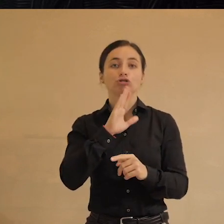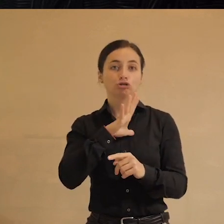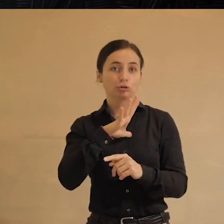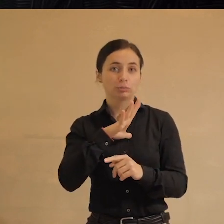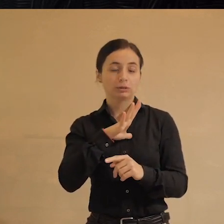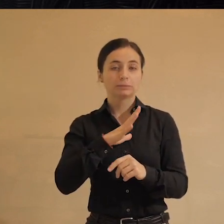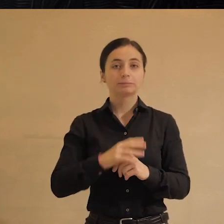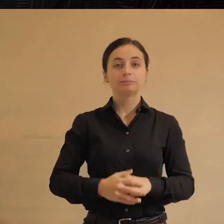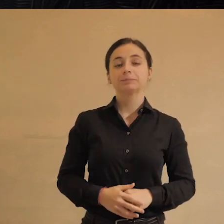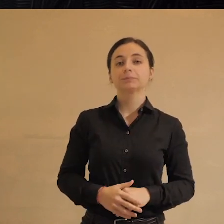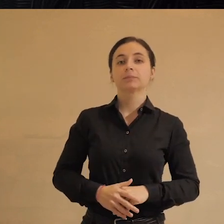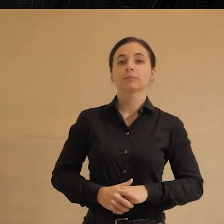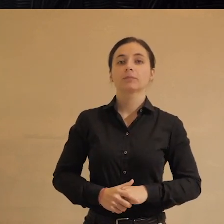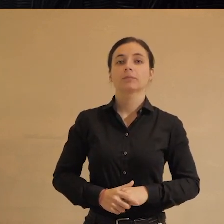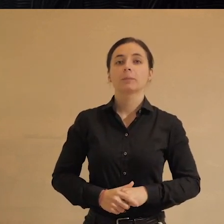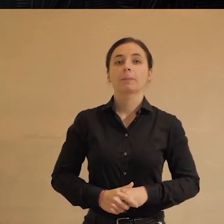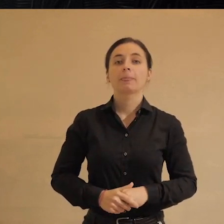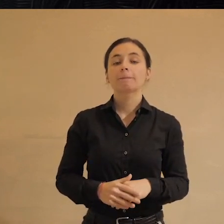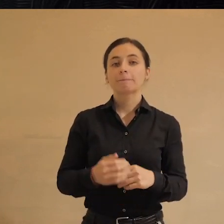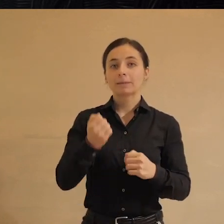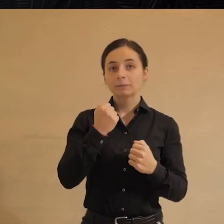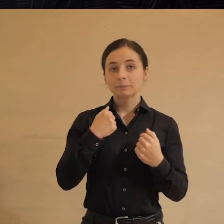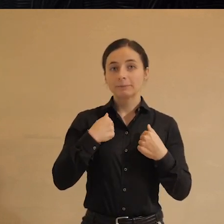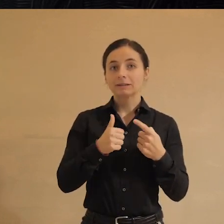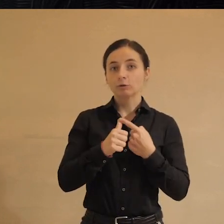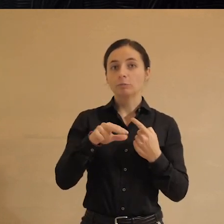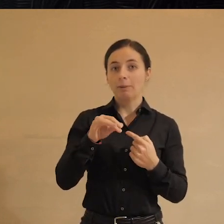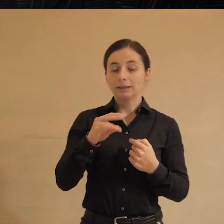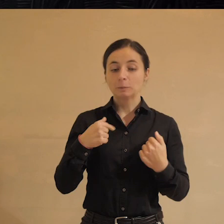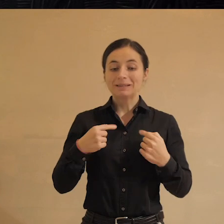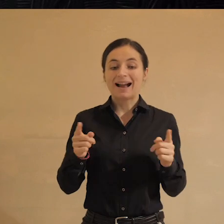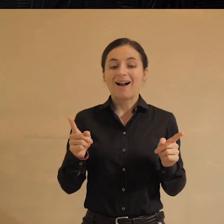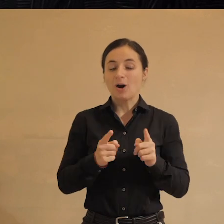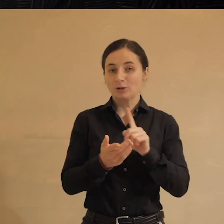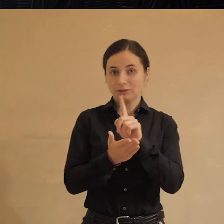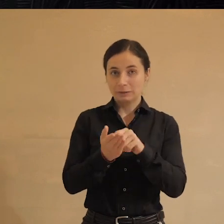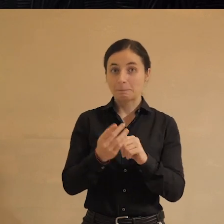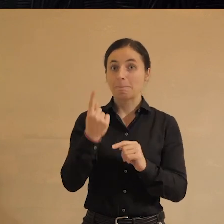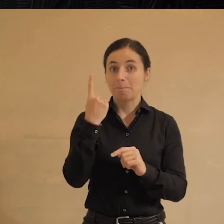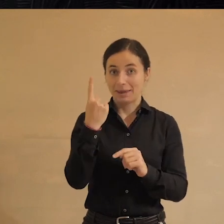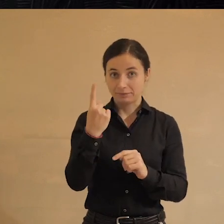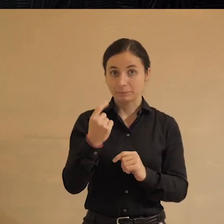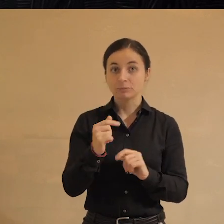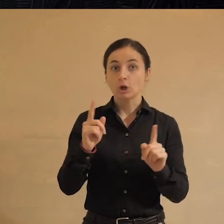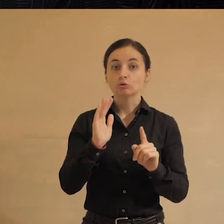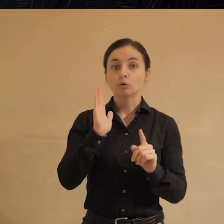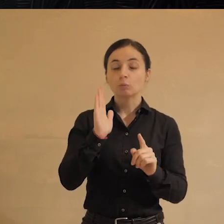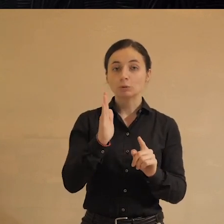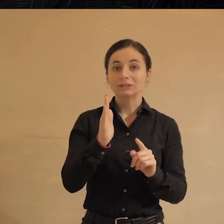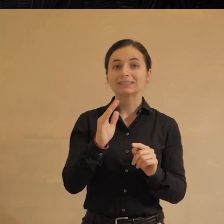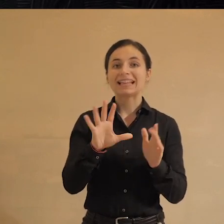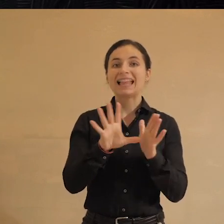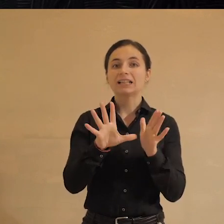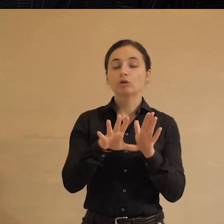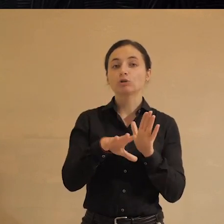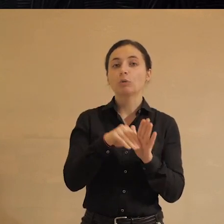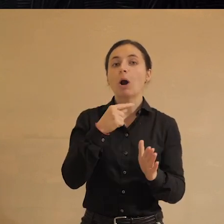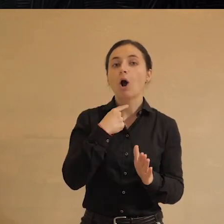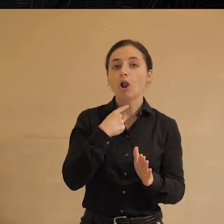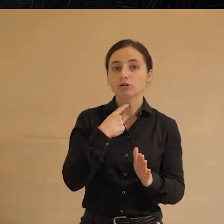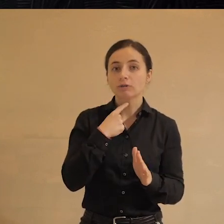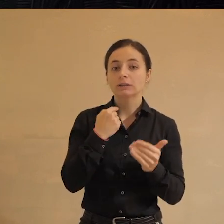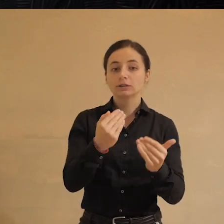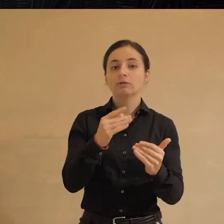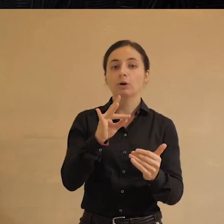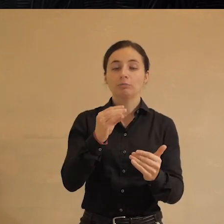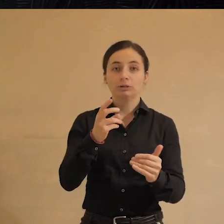да, Джекки, спасибо. Спасибо большое. Меня зовут Полина. У меня два коротких вопроса. Вопрос номер один. Что будет с электронным голосованием и с его